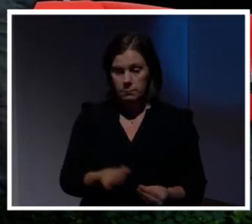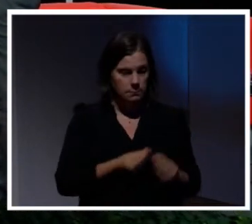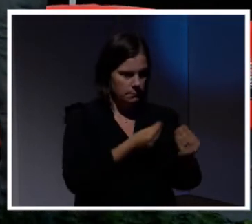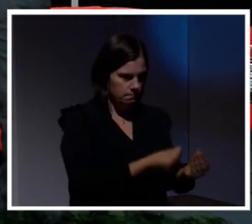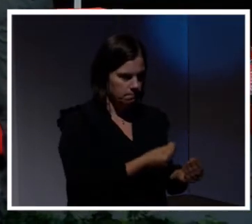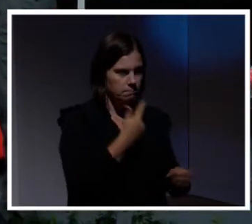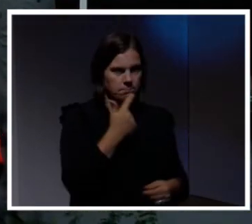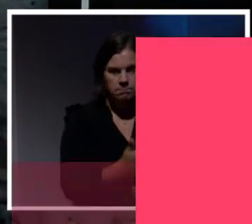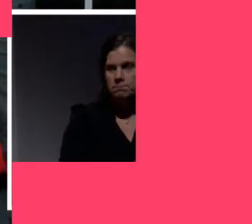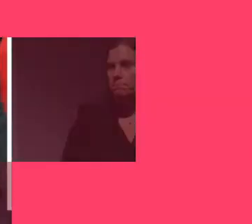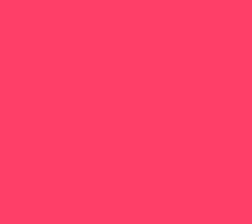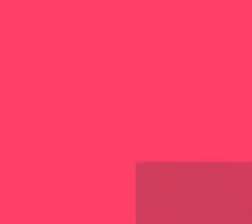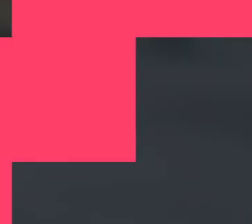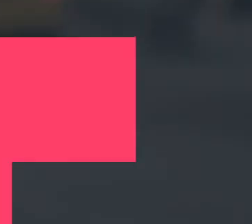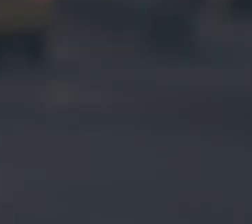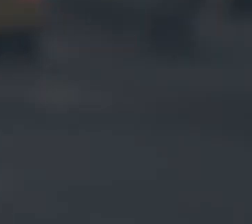mikrofonen. Tusen tack.